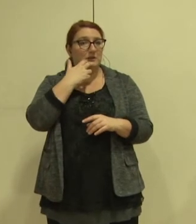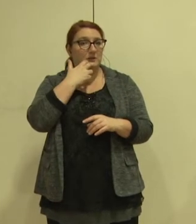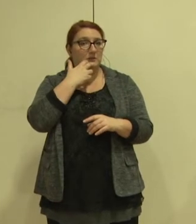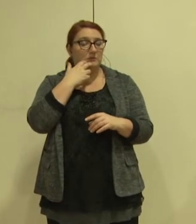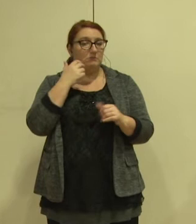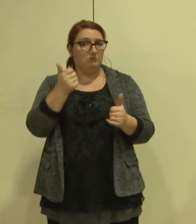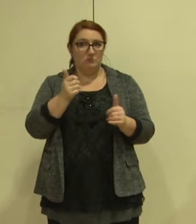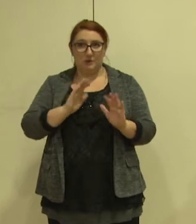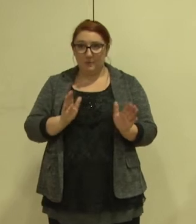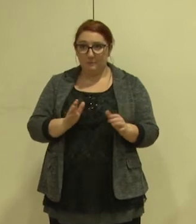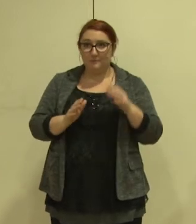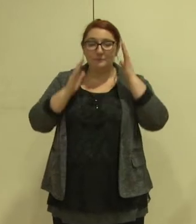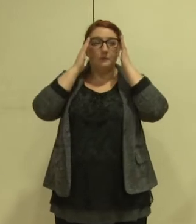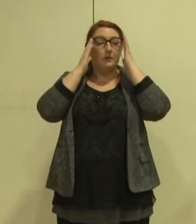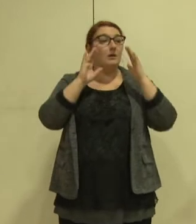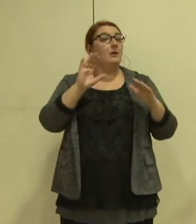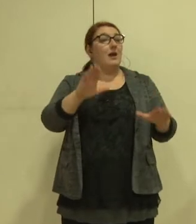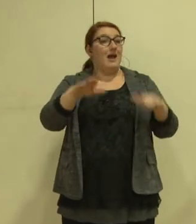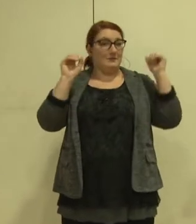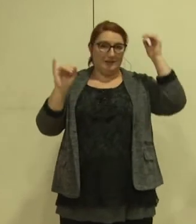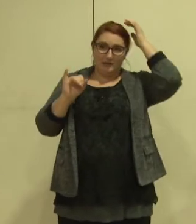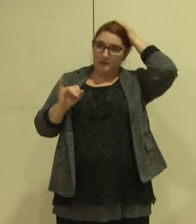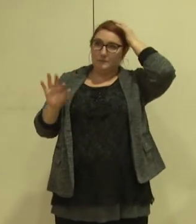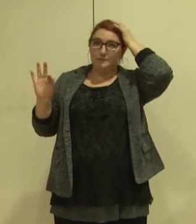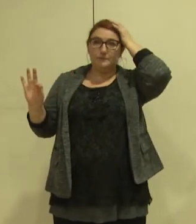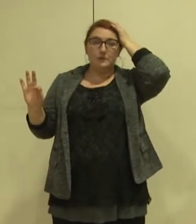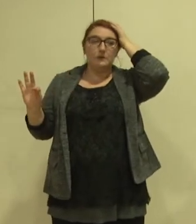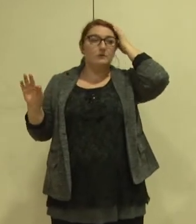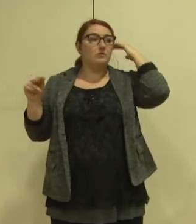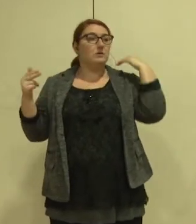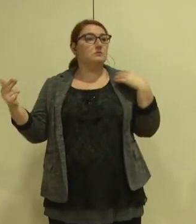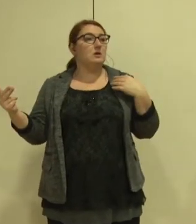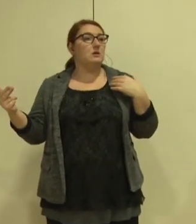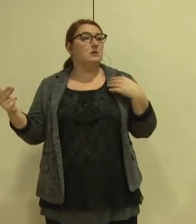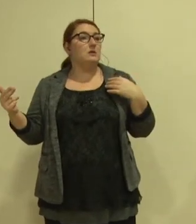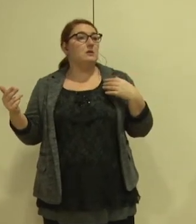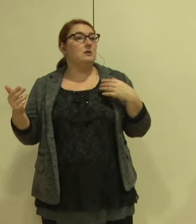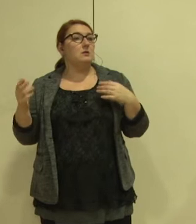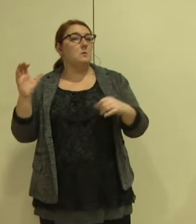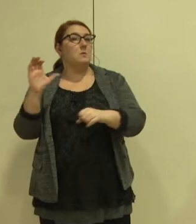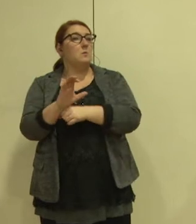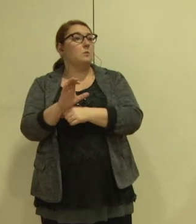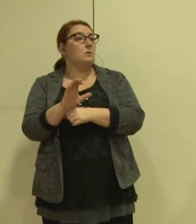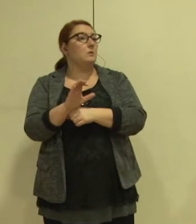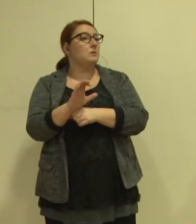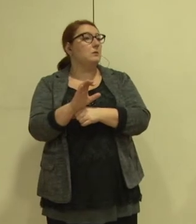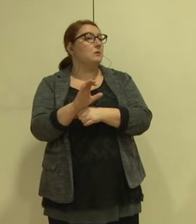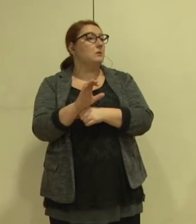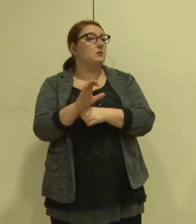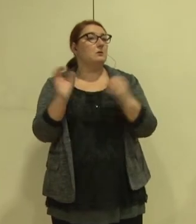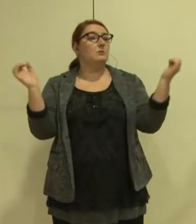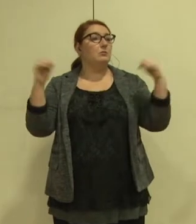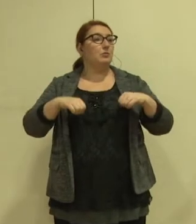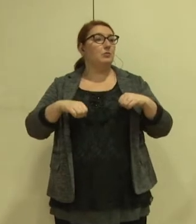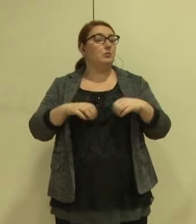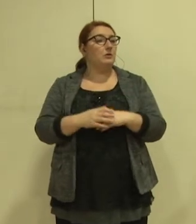Très bien. Qui s'abstient ? FN. Qui vote contre ? Qui vote